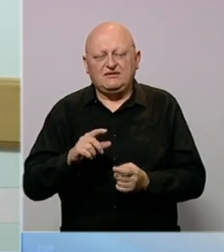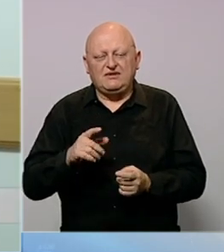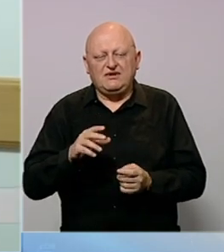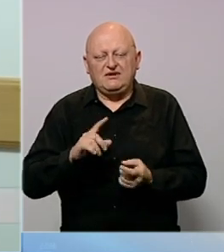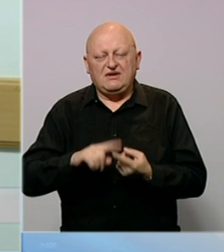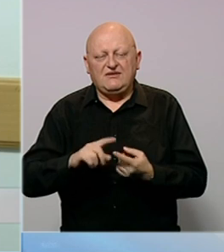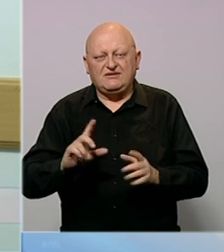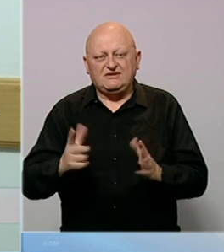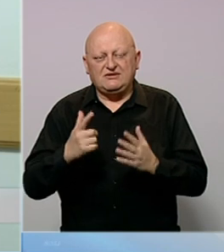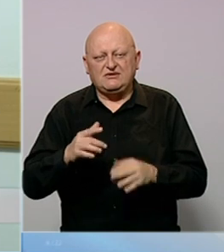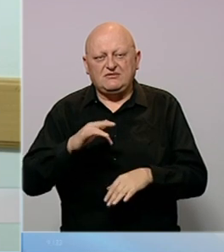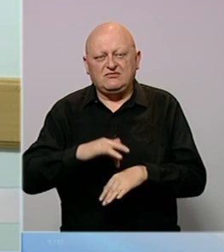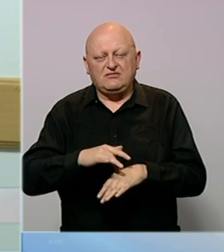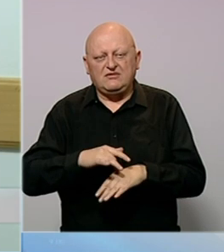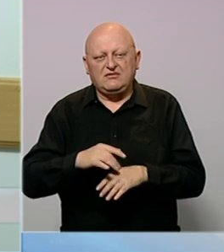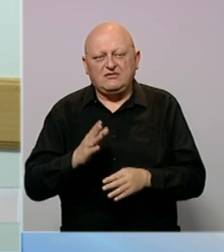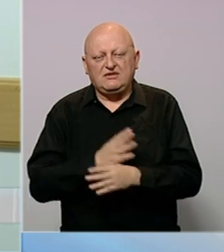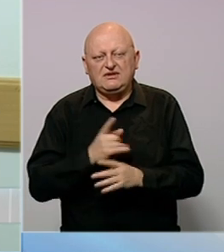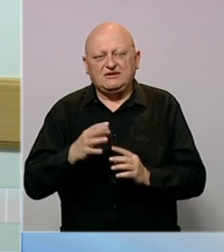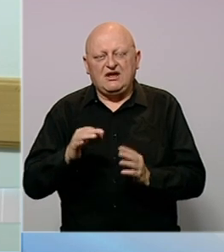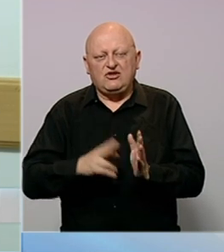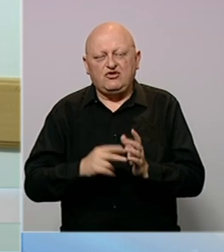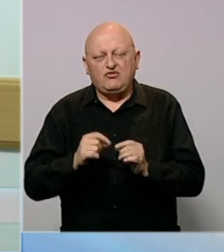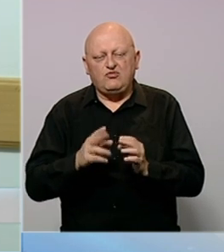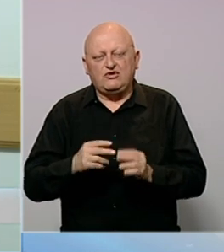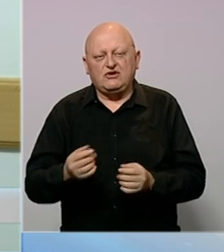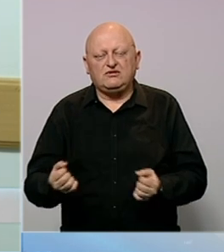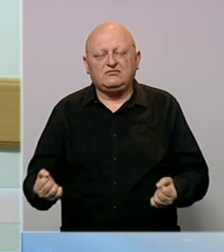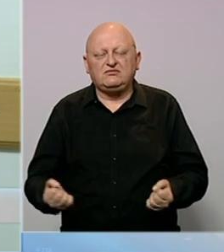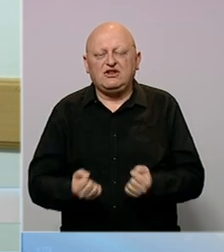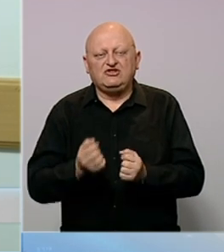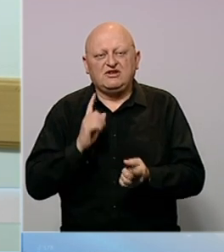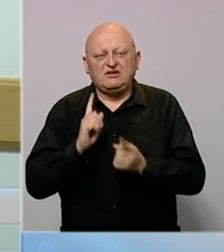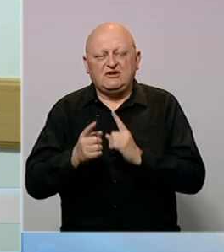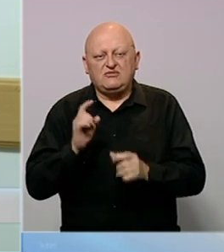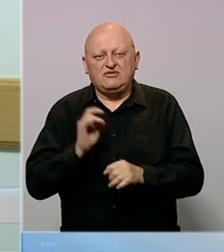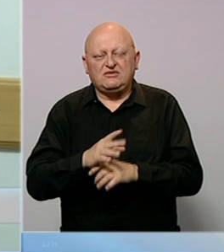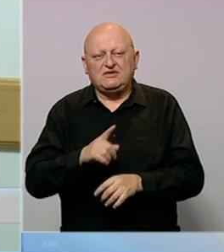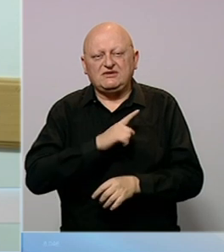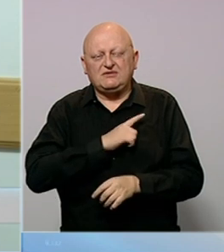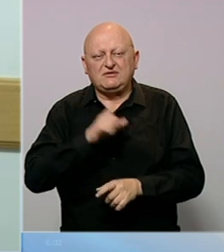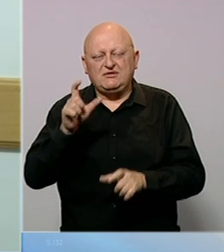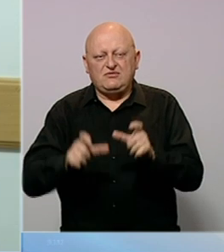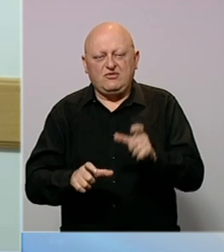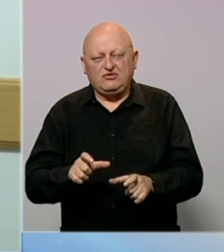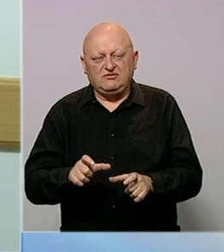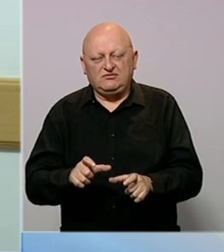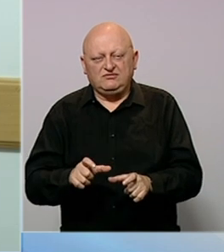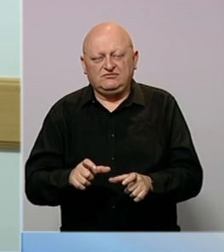u mjestu Zato Buna dogodila se teška prometna nezgoda sa smrtno stradalim osobama.